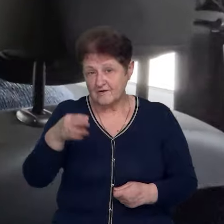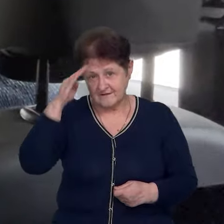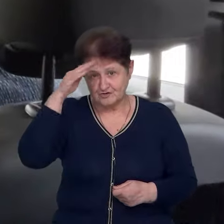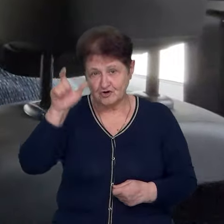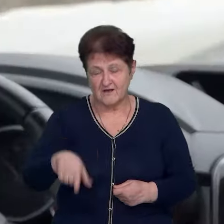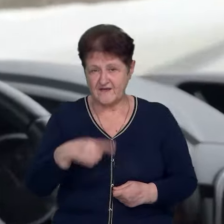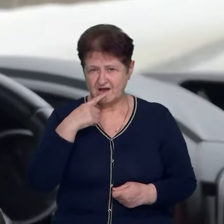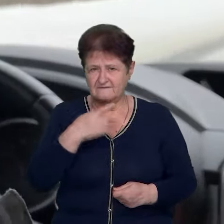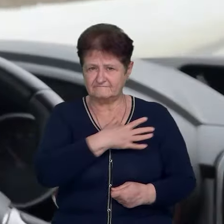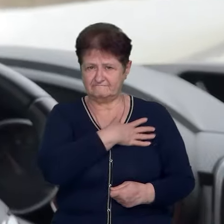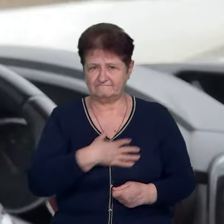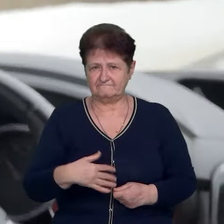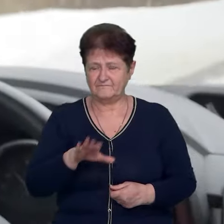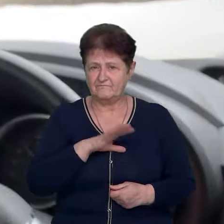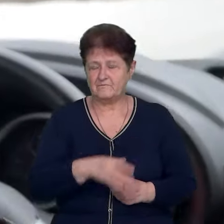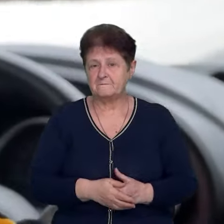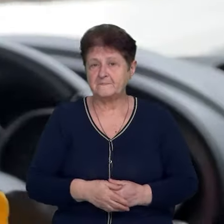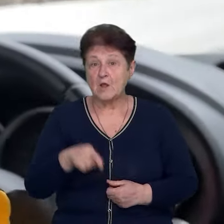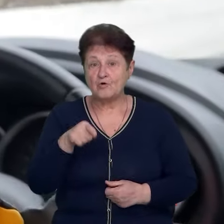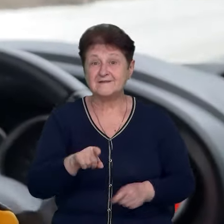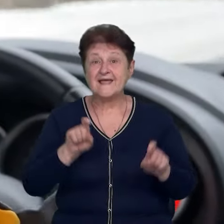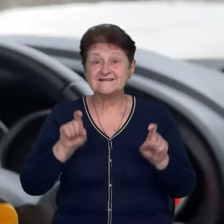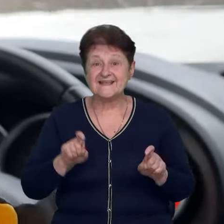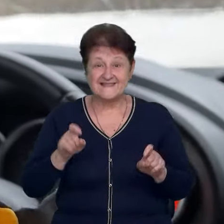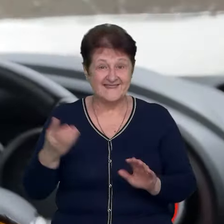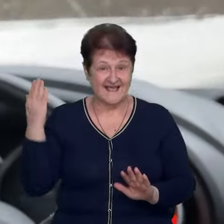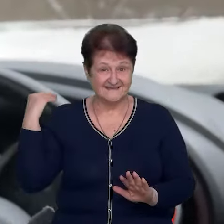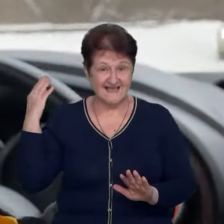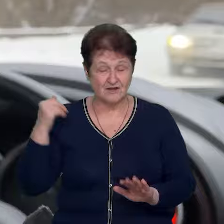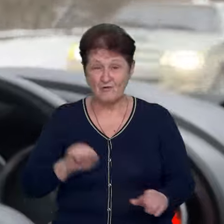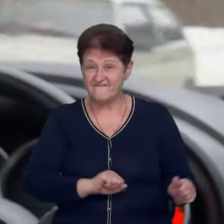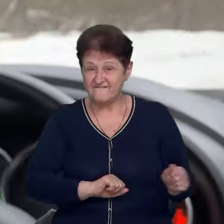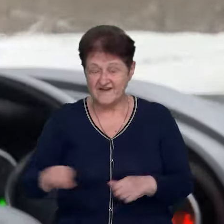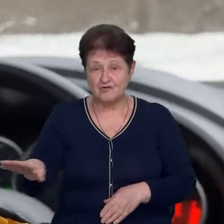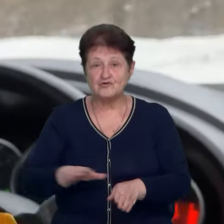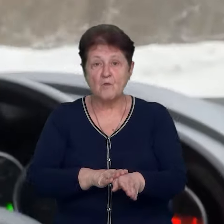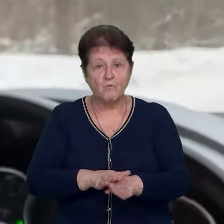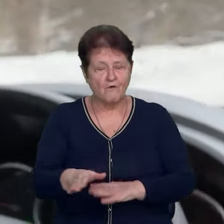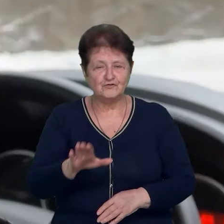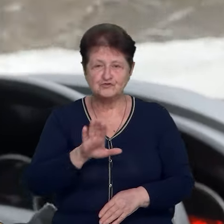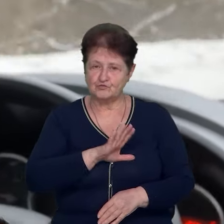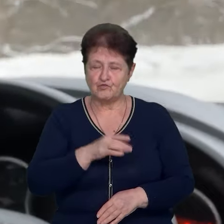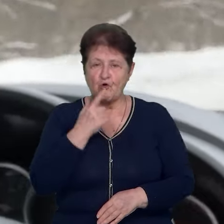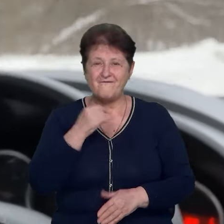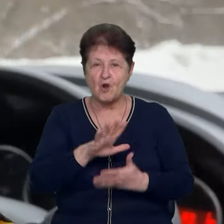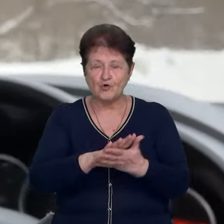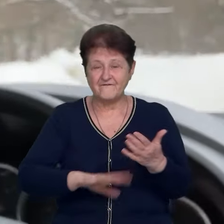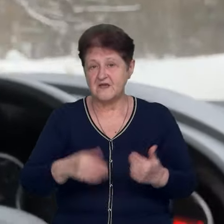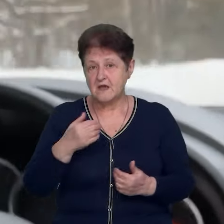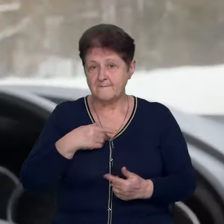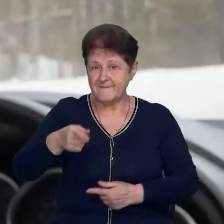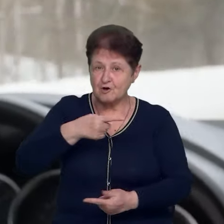стікав кров'ю. Оте сидіння позаду викинули, бо повністю в крові було. Ми